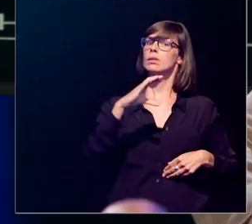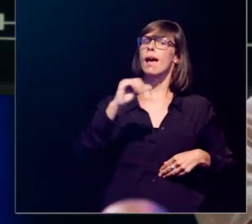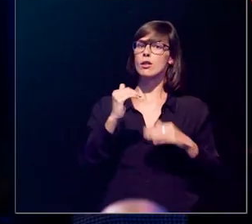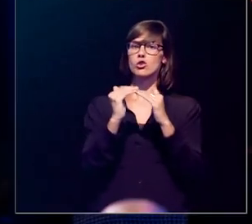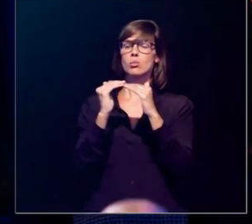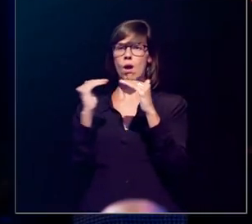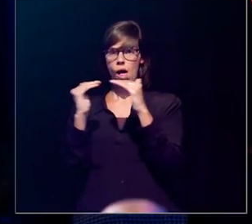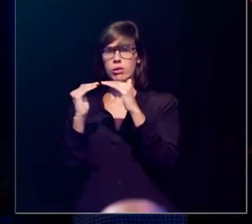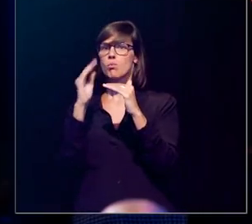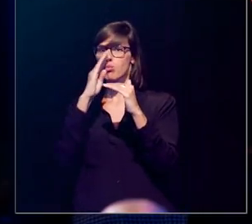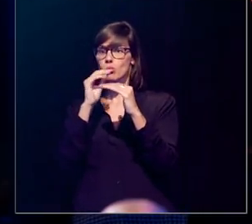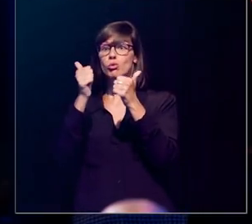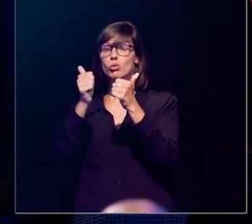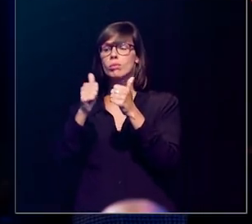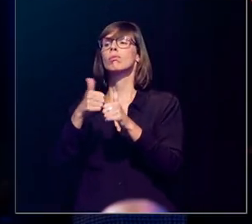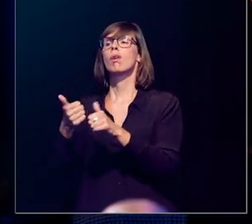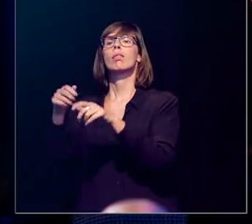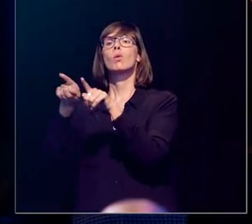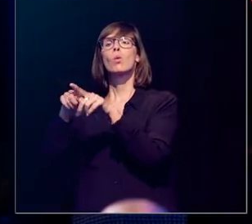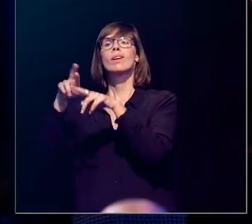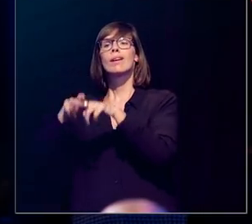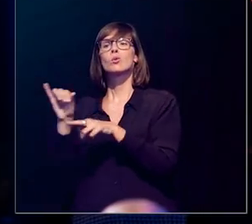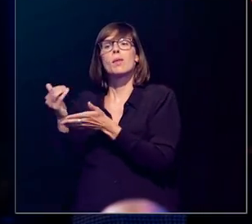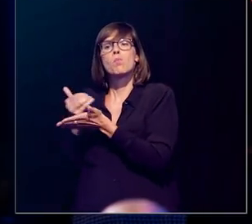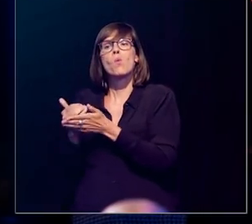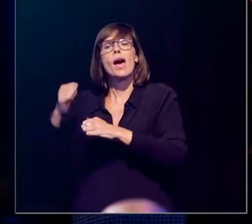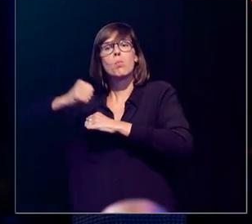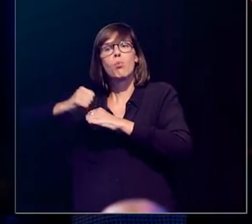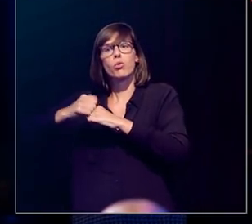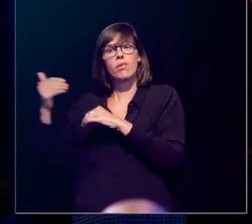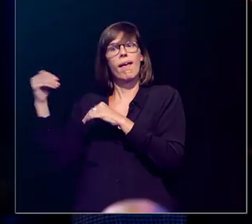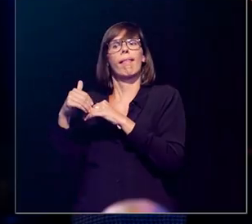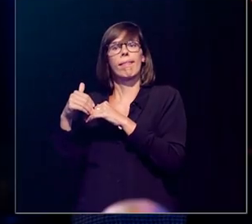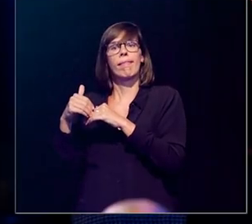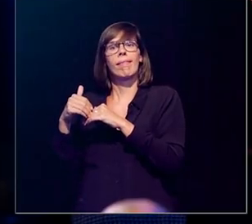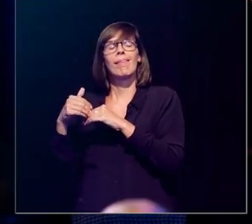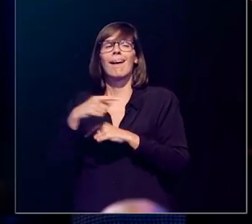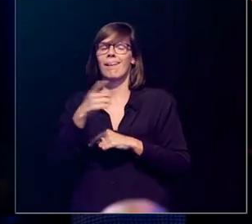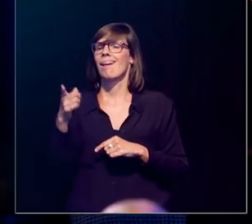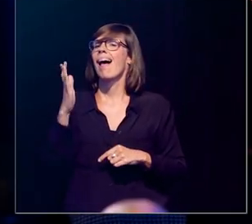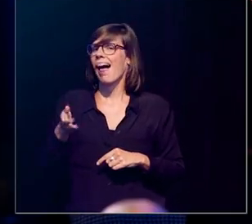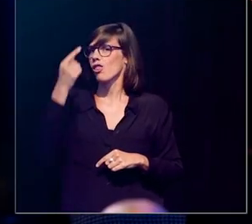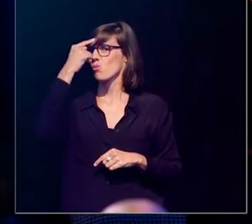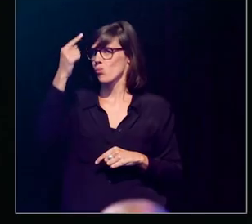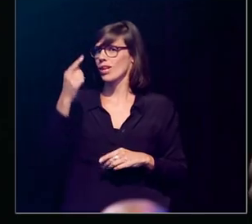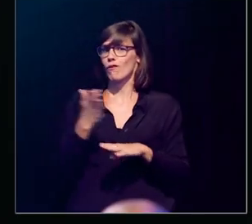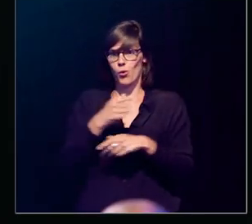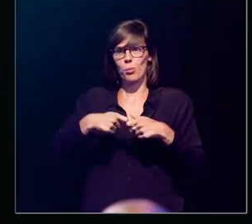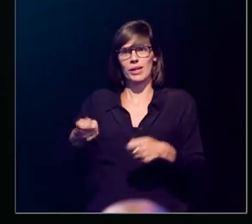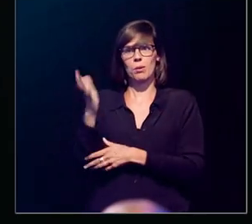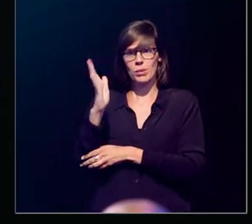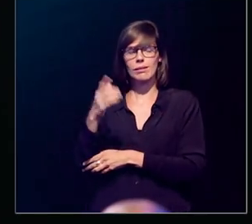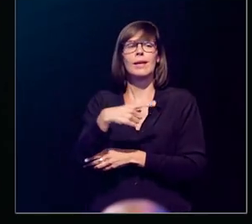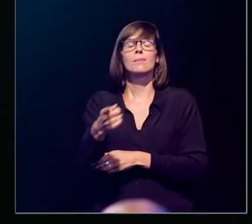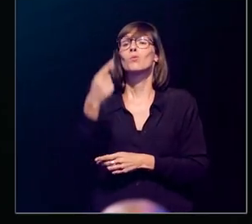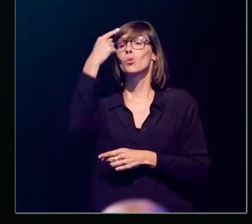wordt uit de voeding en je calciumgehalte is genoeg in je bloed, dan gaat de rest in je bot opgeslagen worden. Vandaar